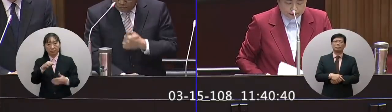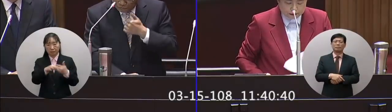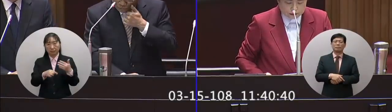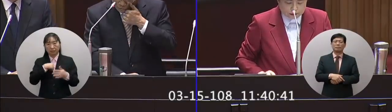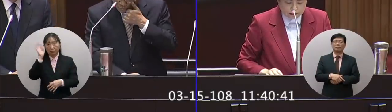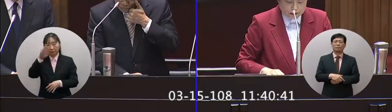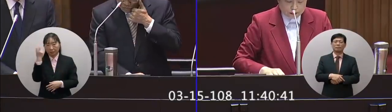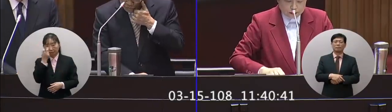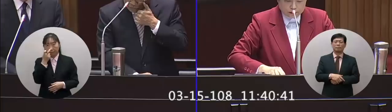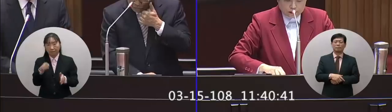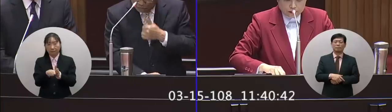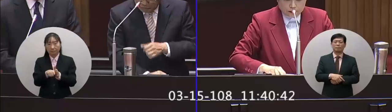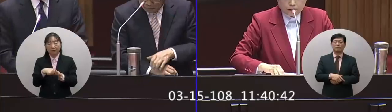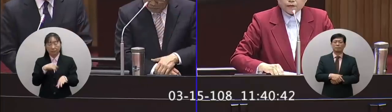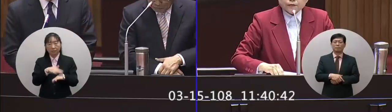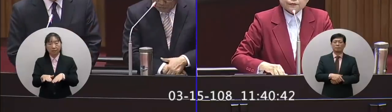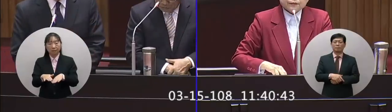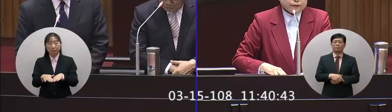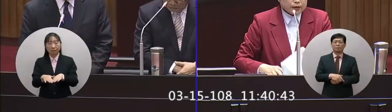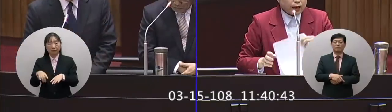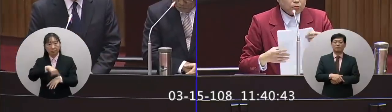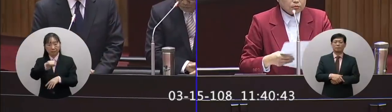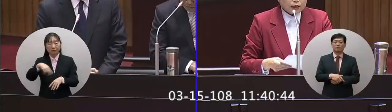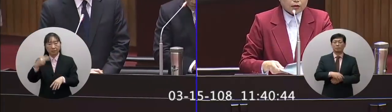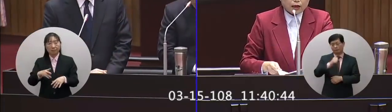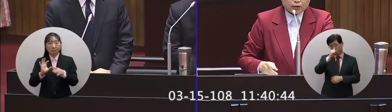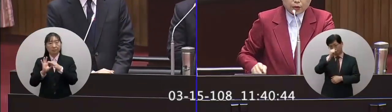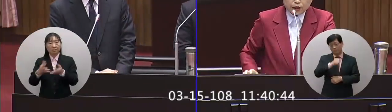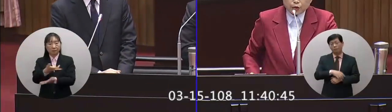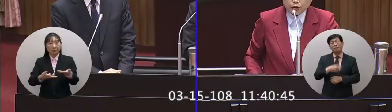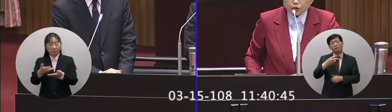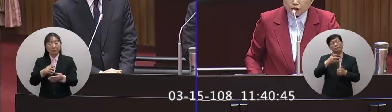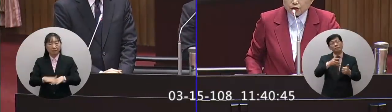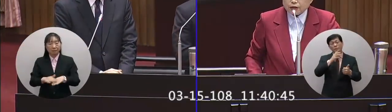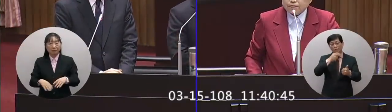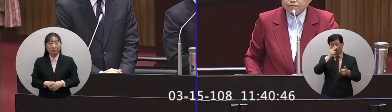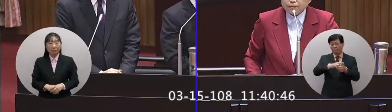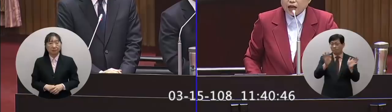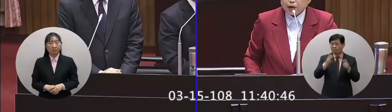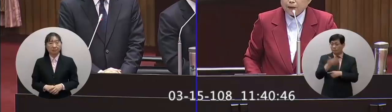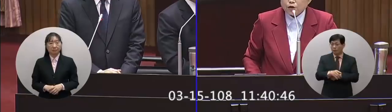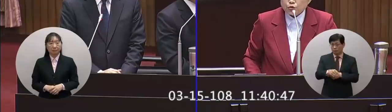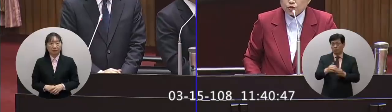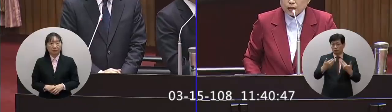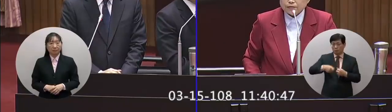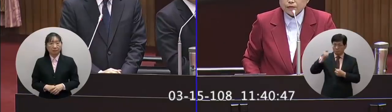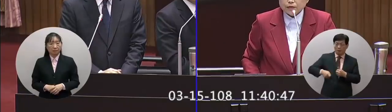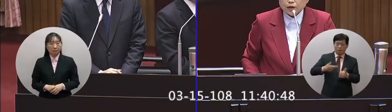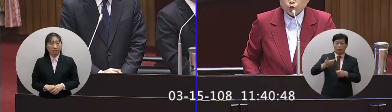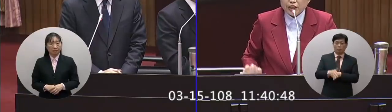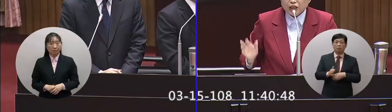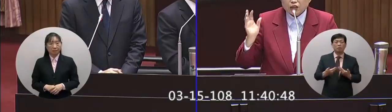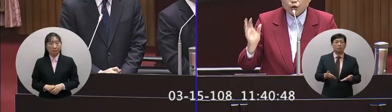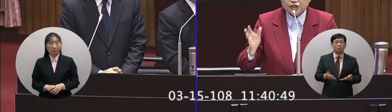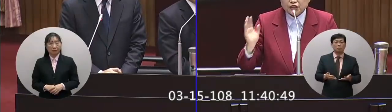來在審查的時候我們會大家再繼續的溝通好 那我再問你虐童致死該不該判處死刑